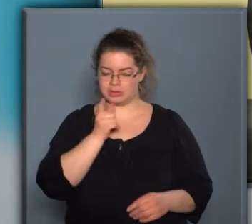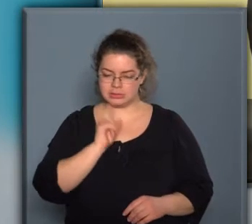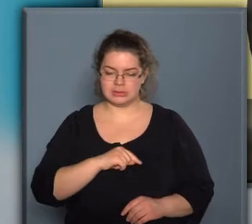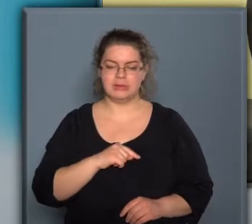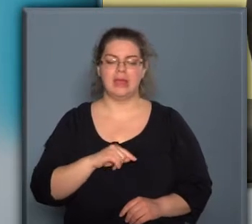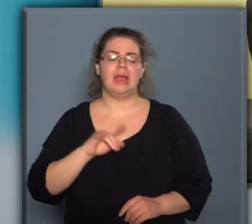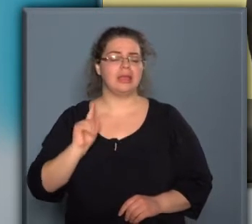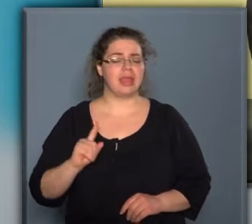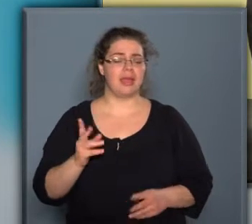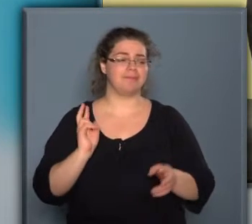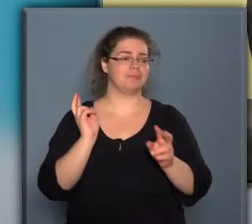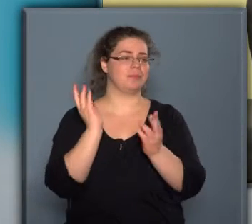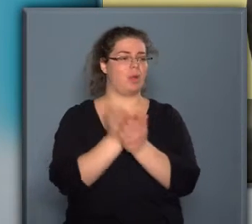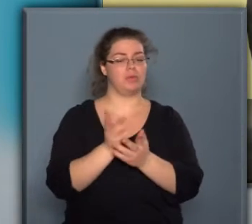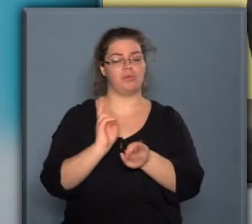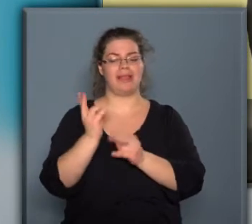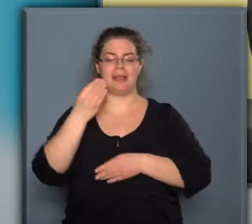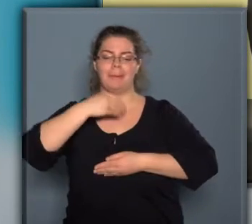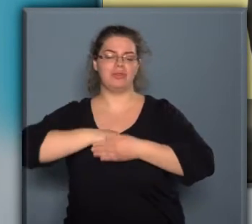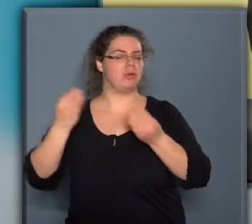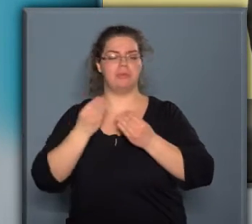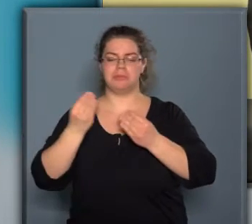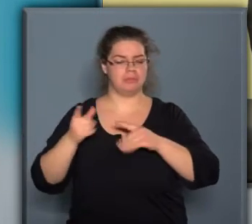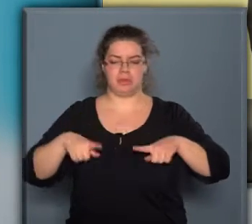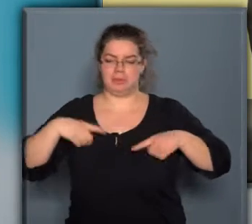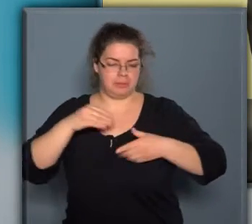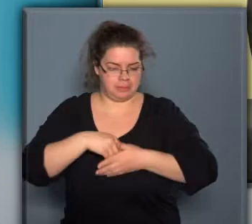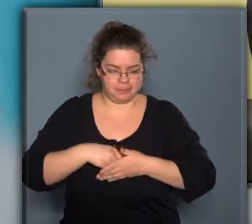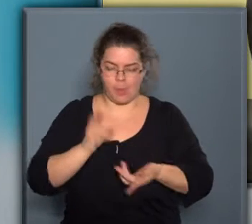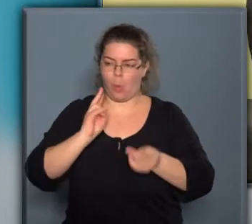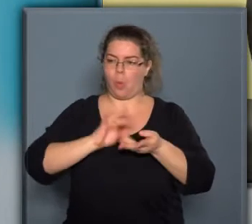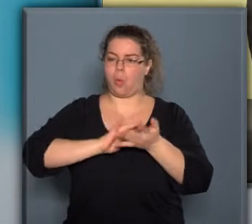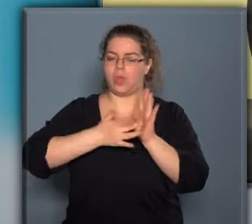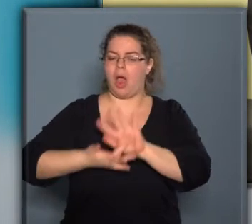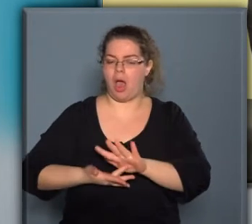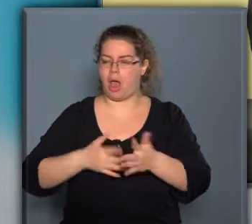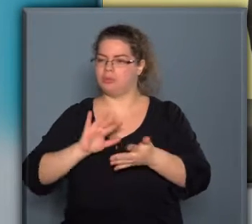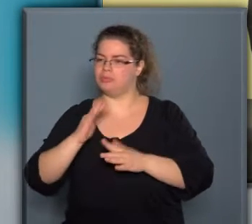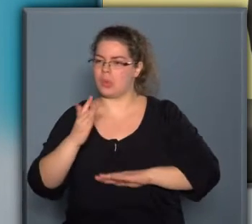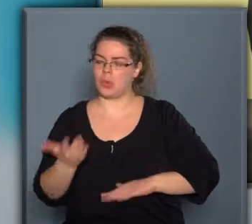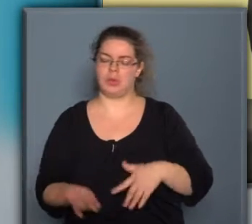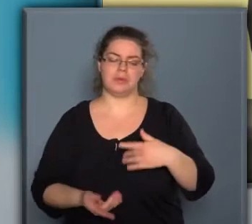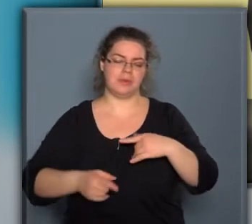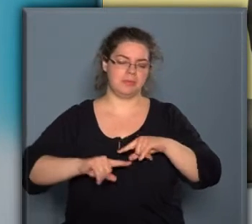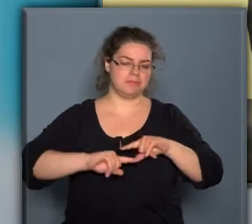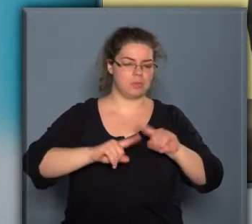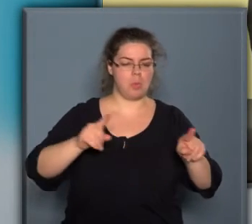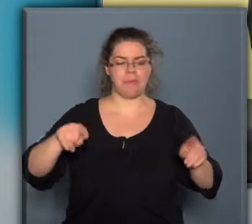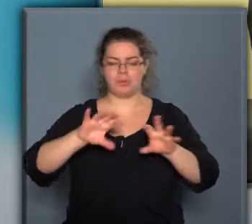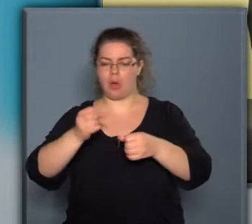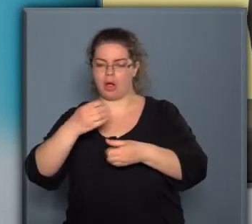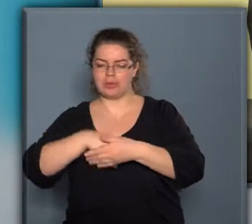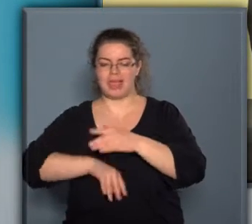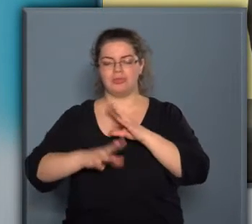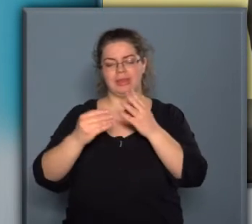de ahhoz, hogy valakinek a belsőjében mi lakozik, hogyan tükröződik ez különböző alkotásokban,